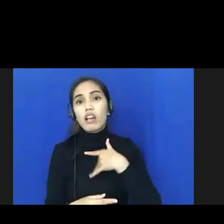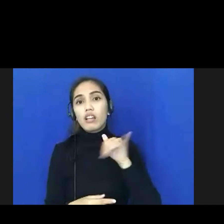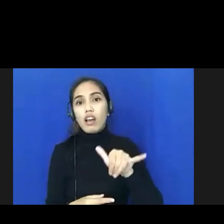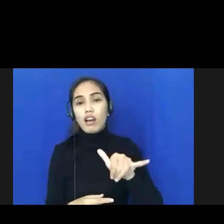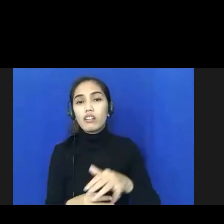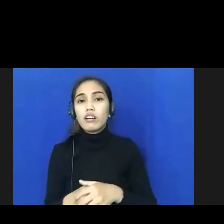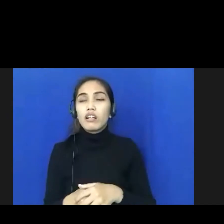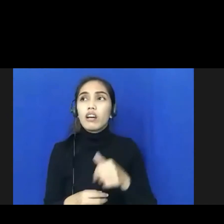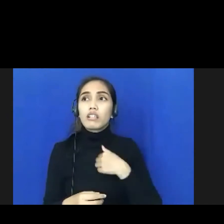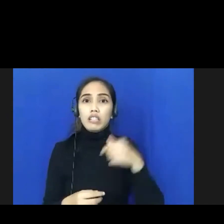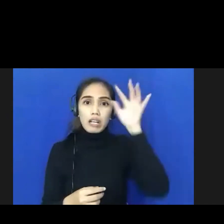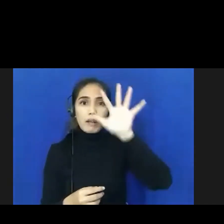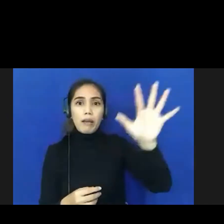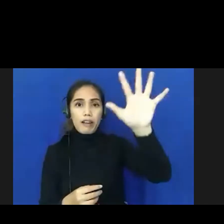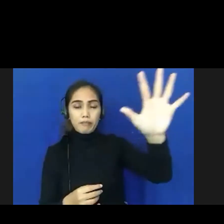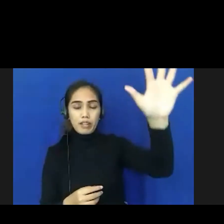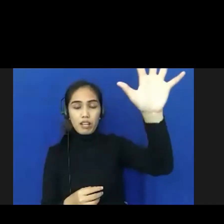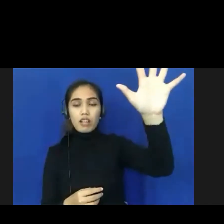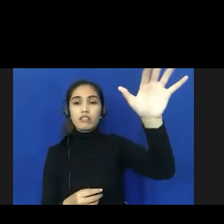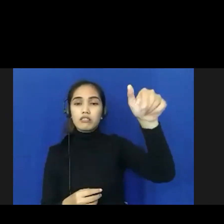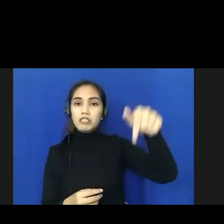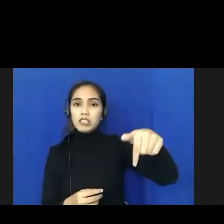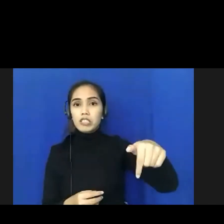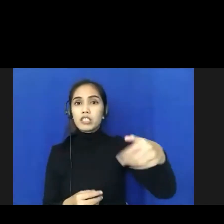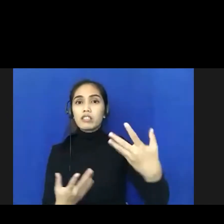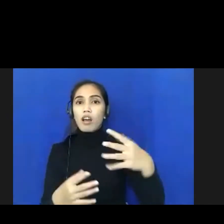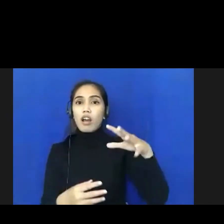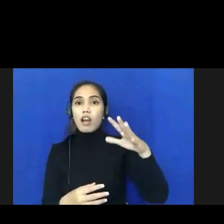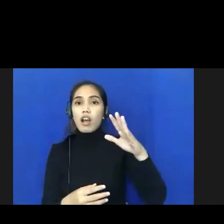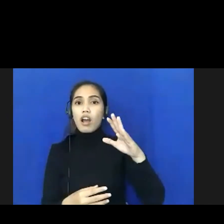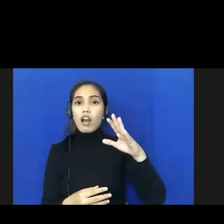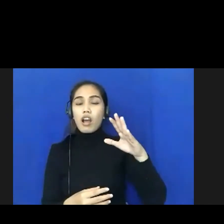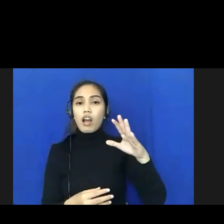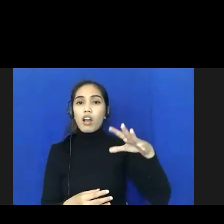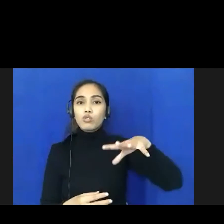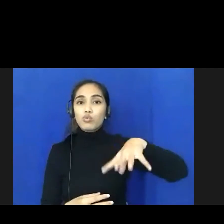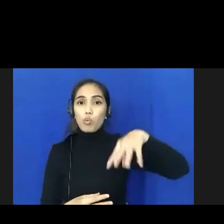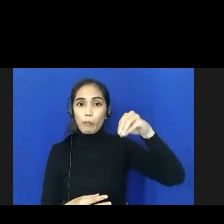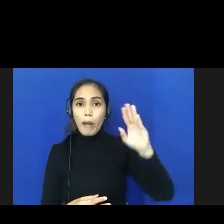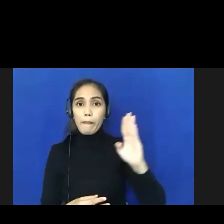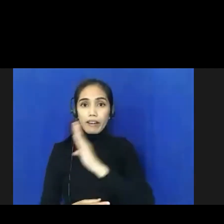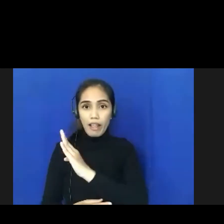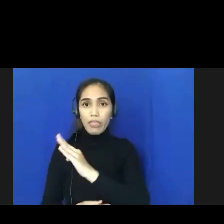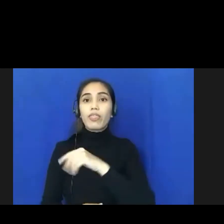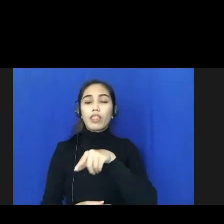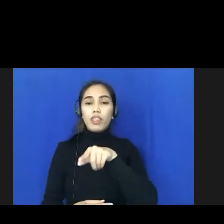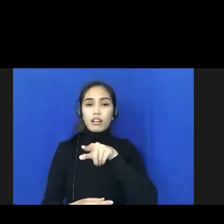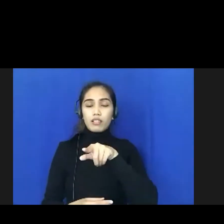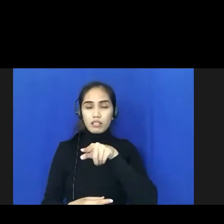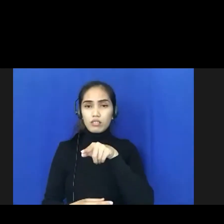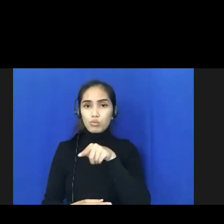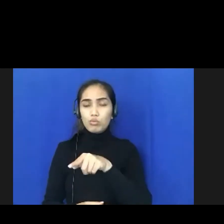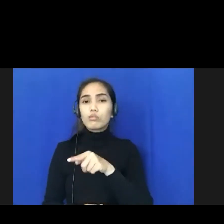dapat gambarkan disini kalau di Kabupaten Sumba Barat ini dalam kaitan dengan kalau terjadi